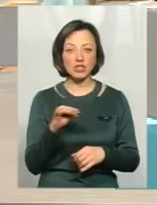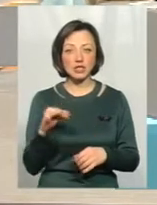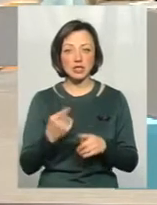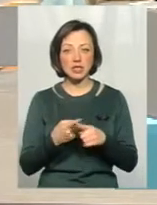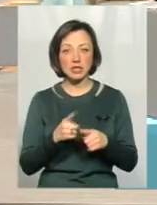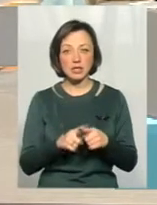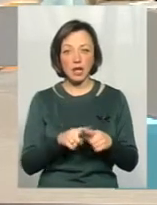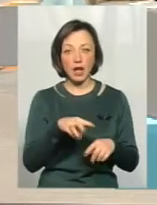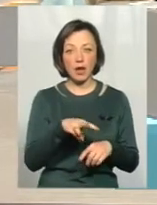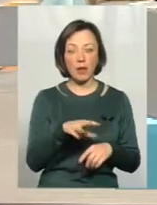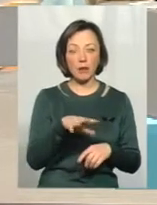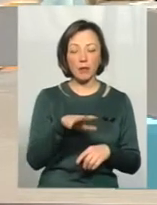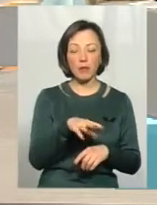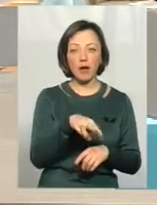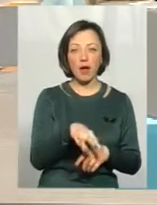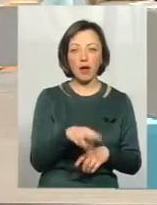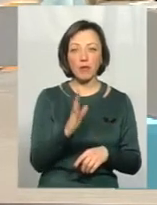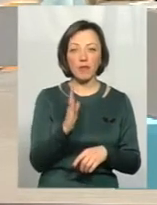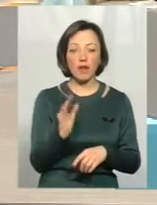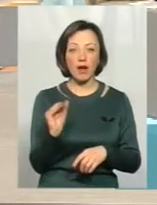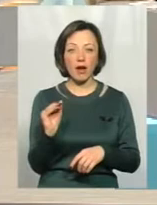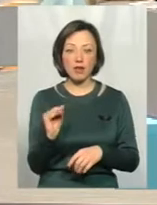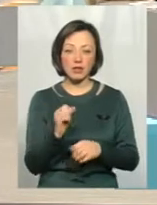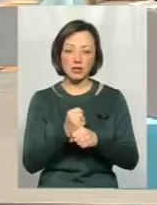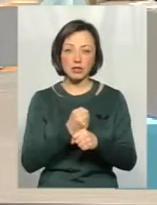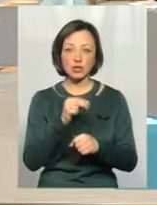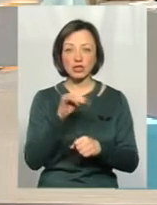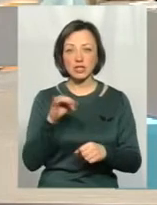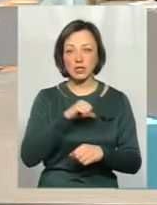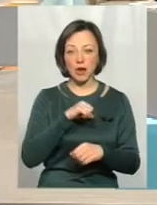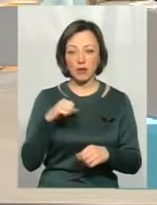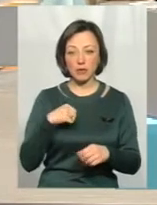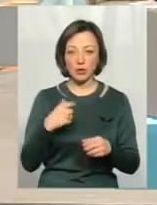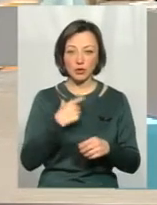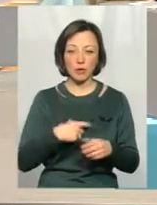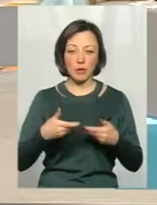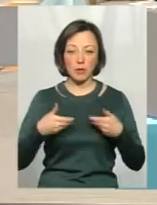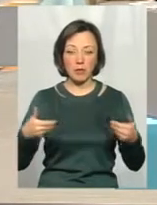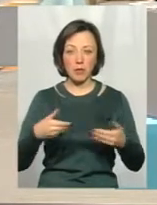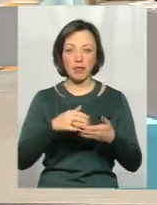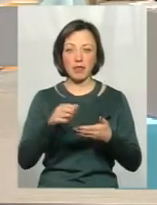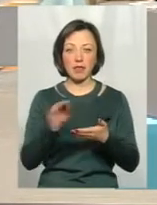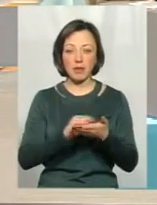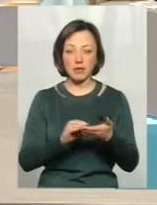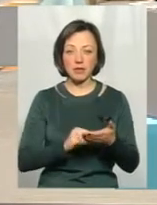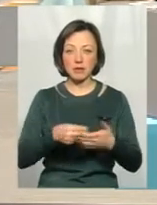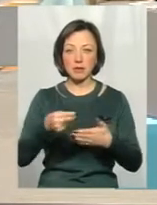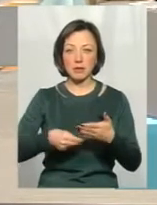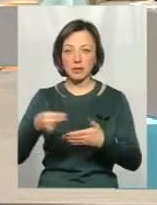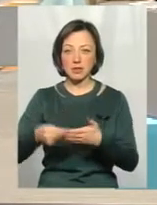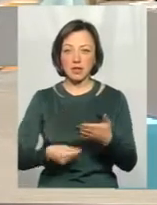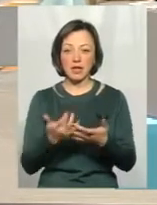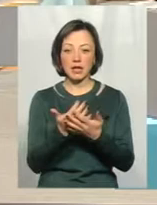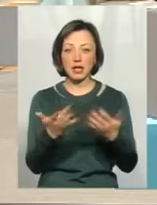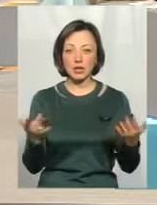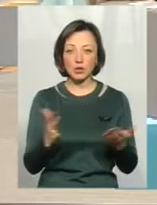МВФ нам диктує? Чи це все-таки надиктували самі собі ми? Написали, підписали різні угоди і зобов